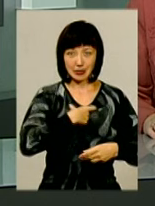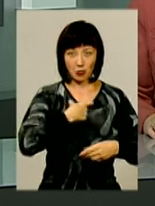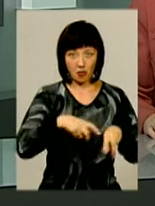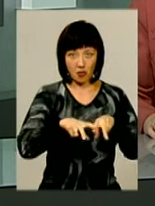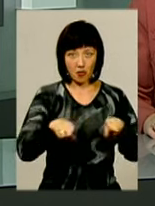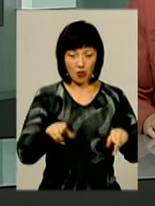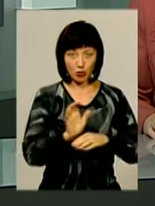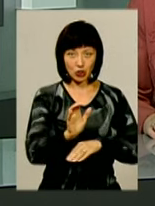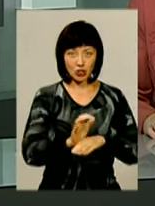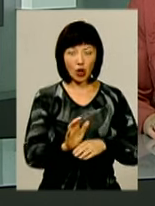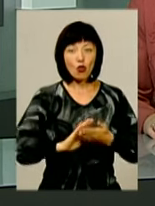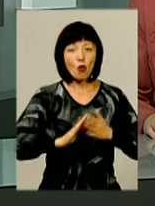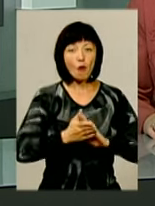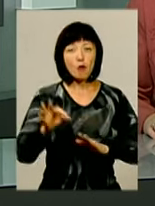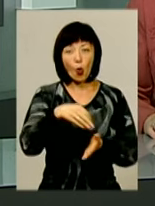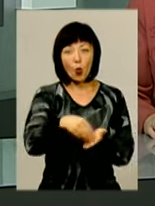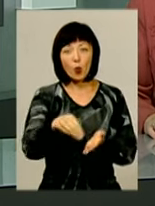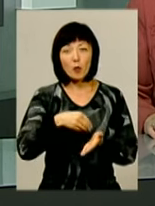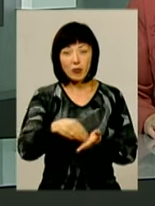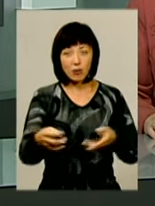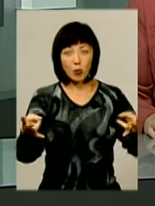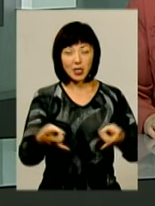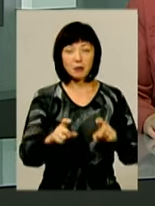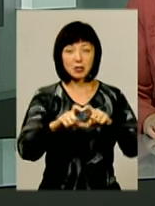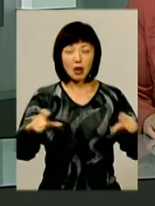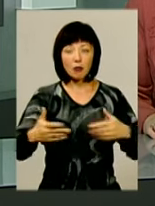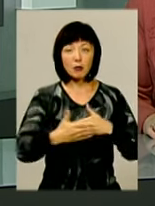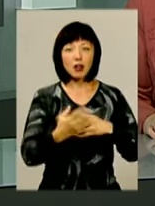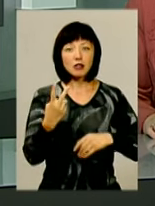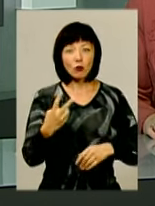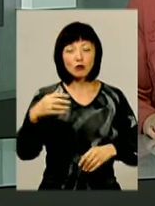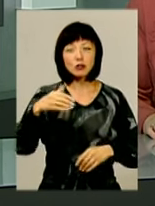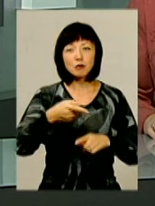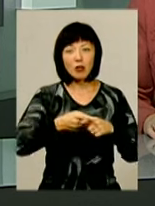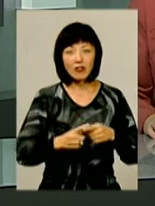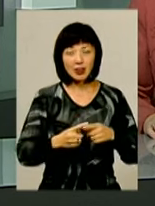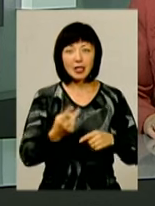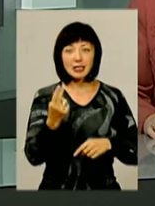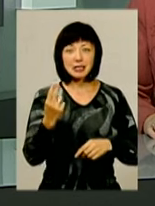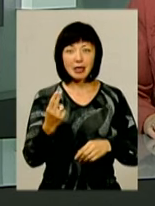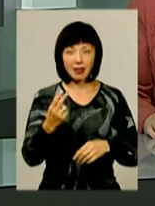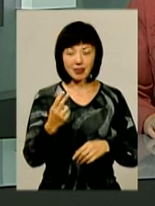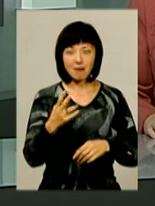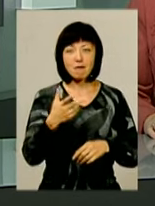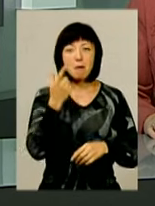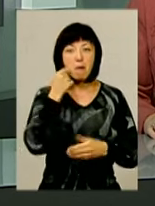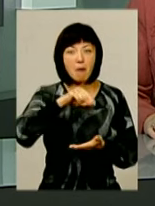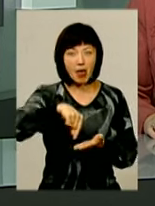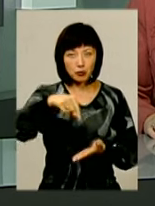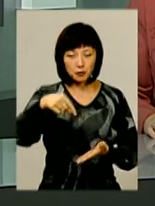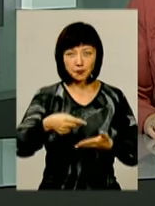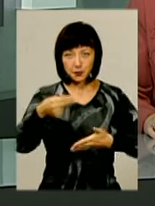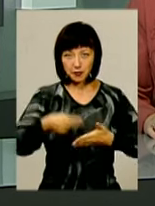постачальником договір про закупівлю для потреб закладу близько 2,5 центнерів меду. Угода підписана на 24